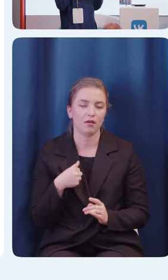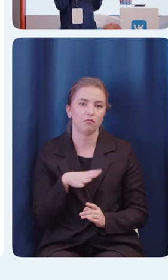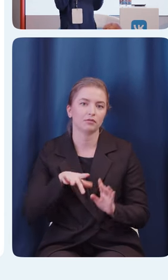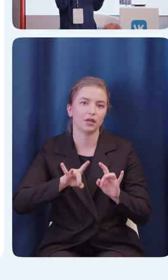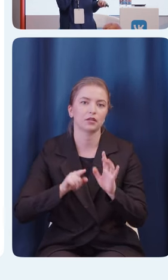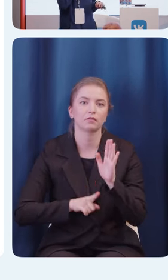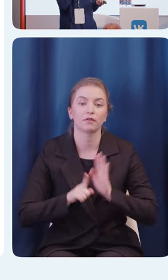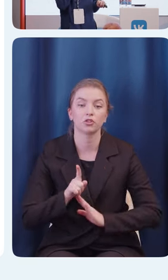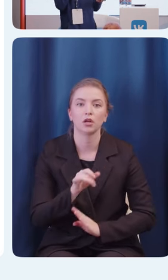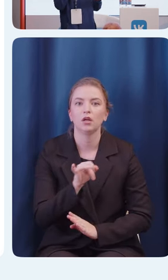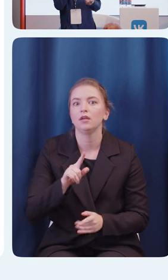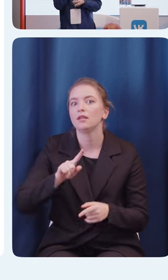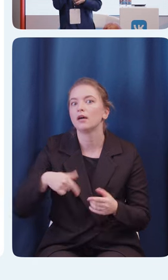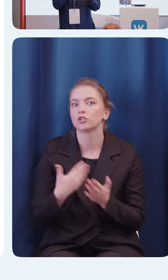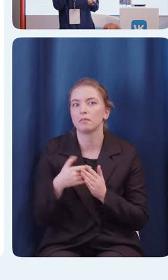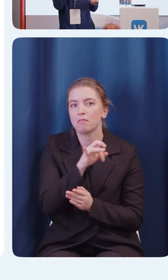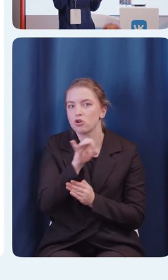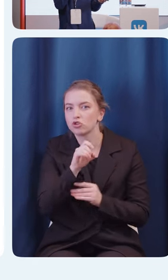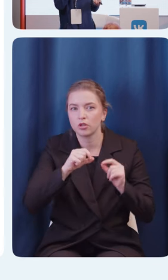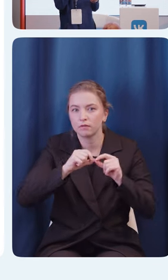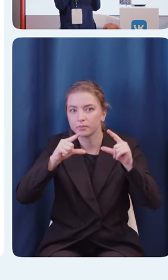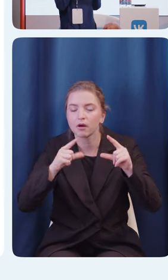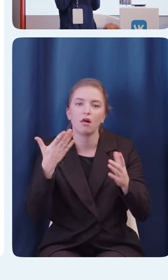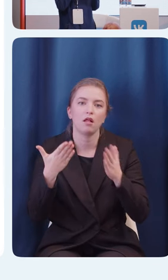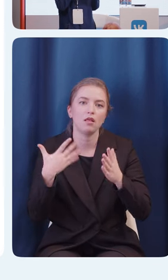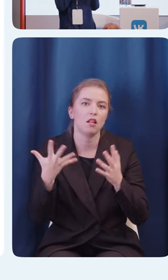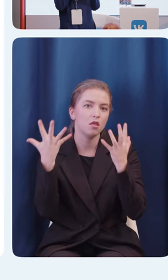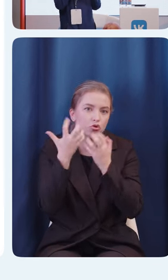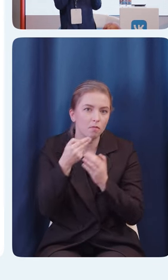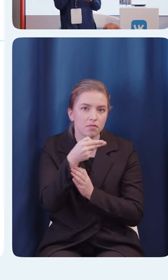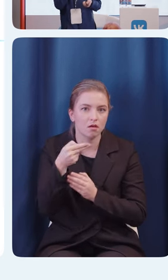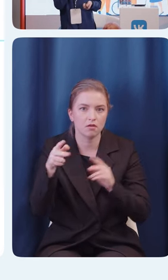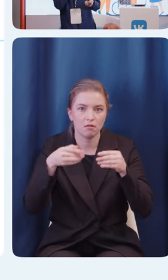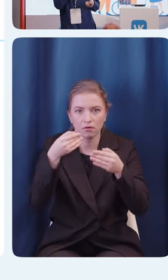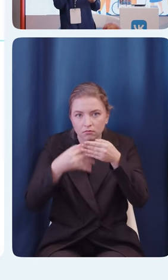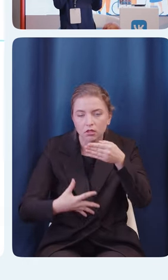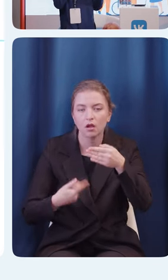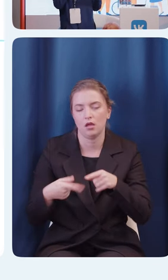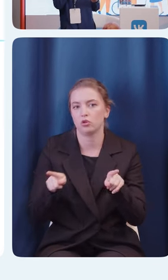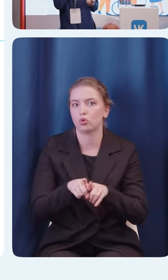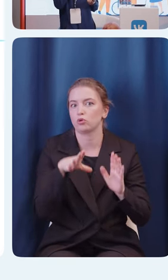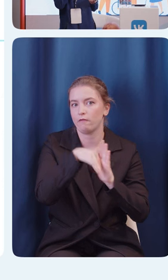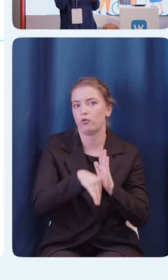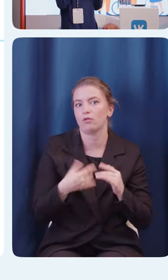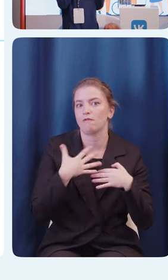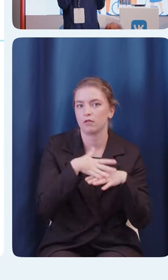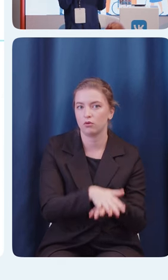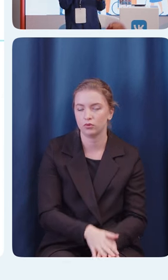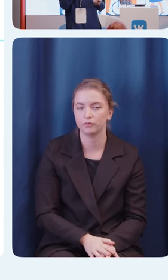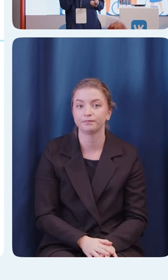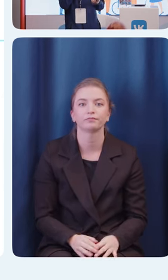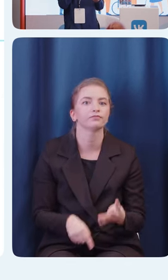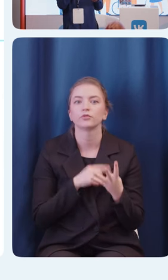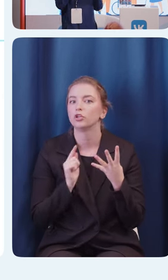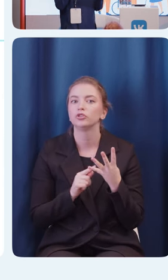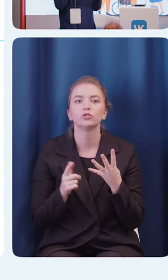увеличение шрифта в настройках или темная тема считаются таковыми. Следующий, четвертый слайд про путь